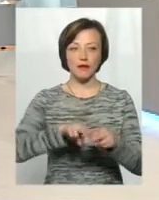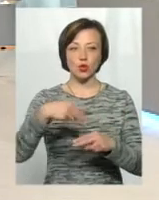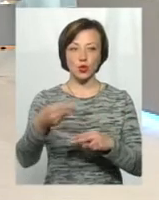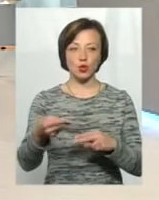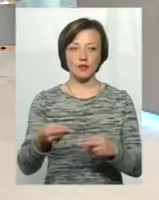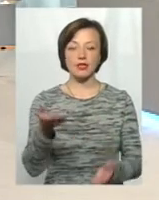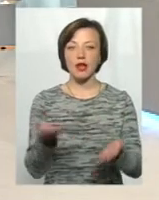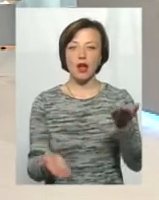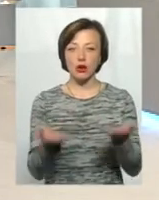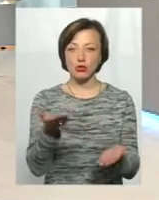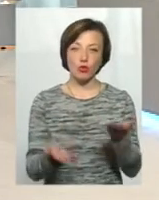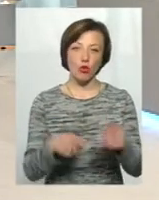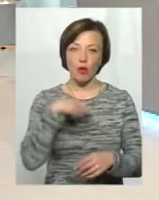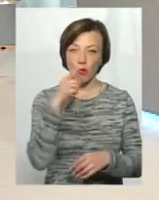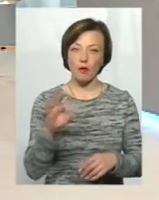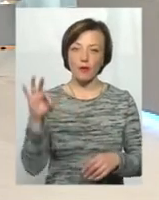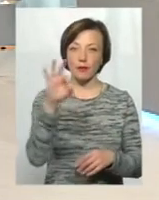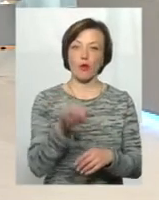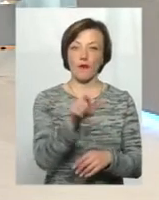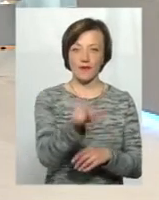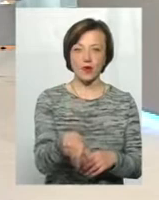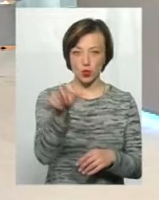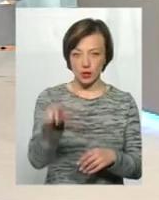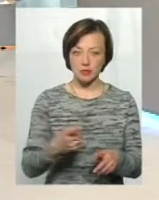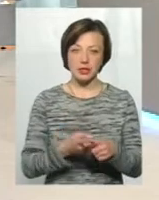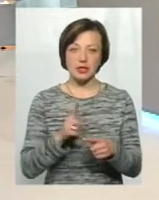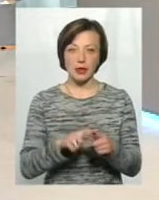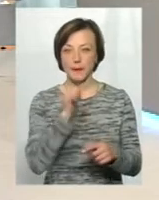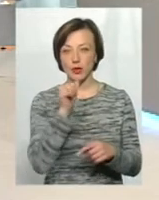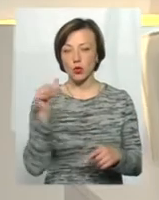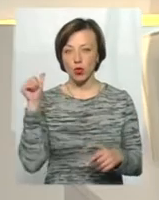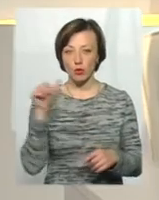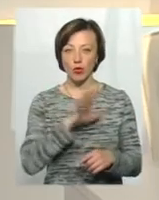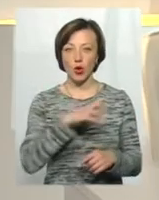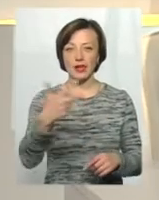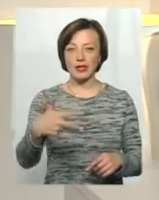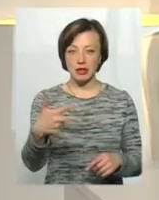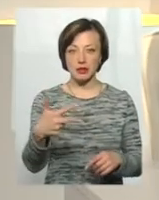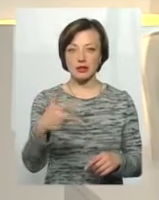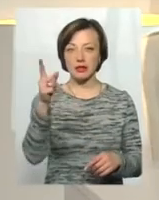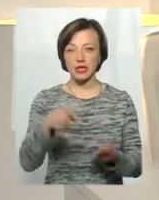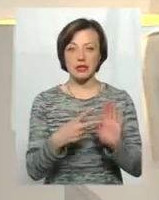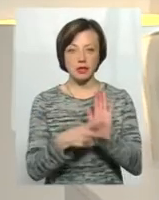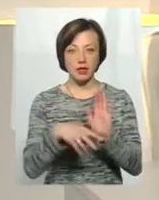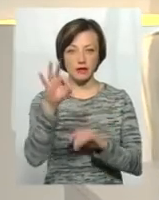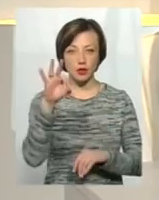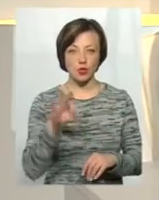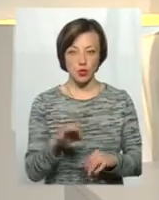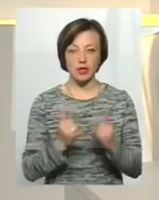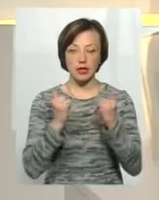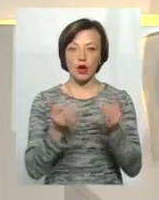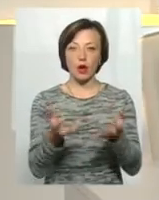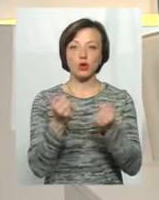говоримо про фізусів, то це минулого року було 30 і 70 відсотків, 70 для